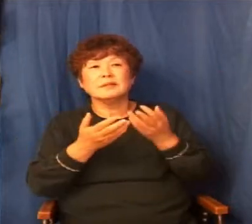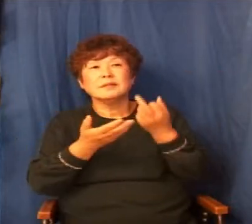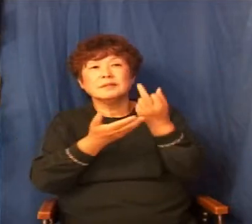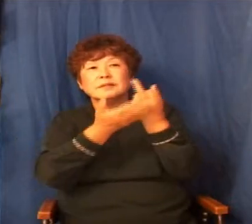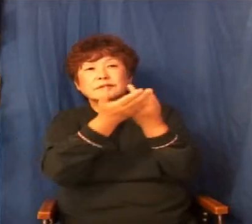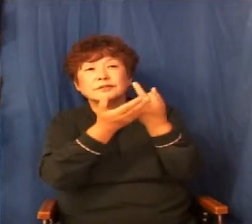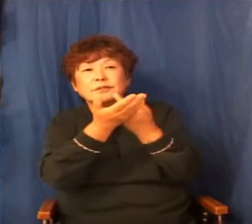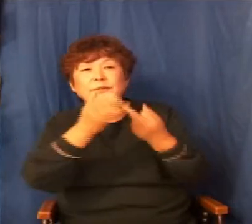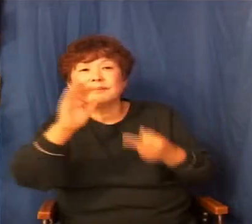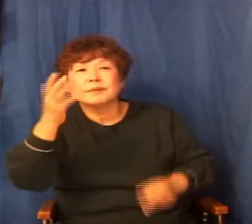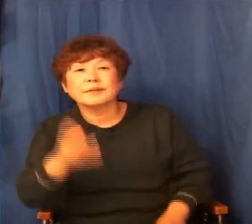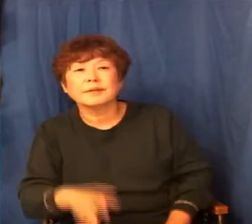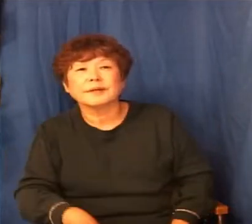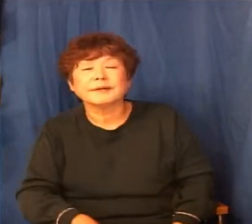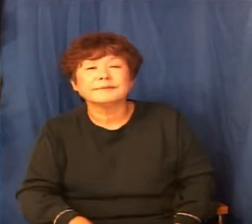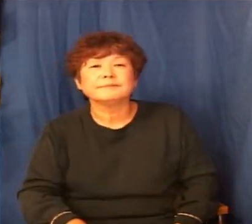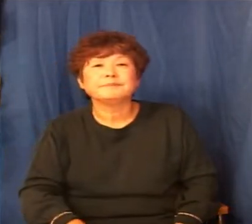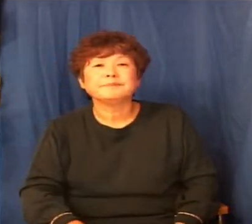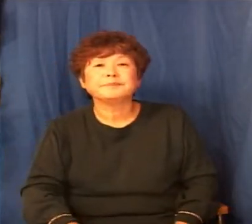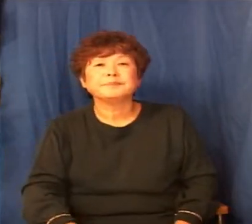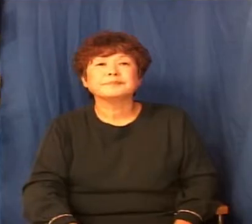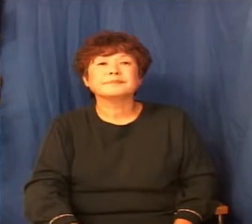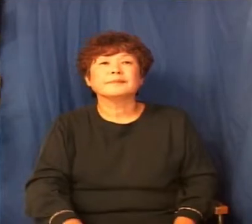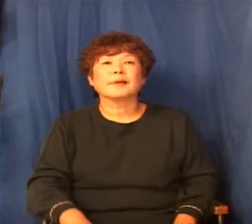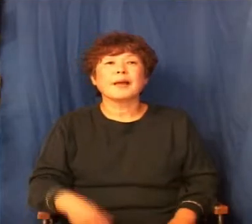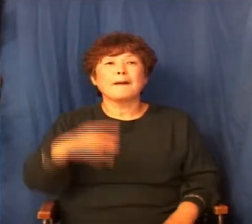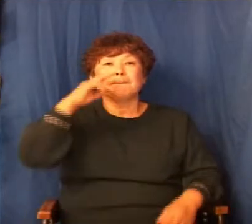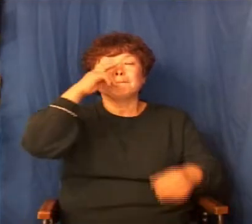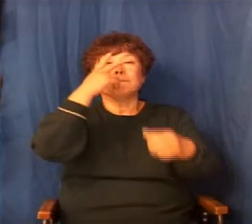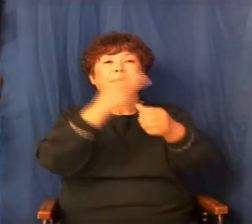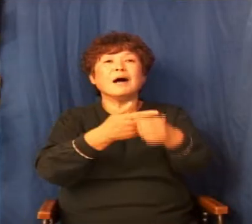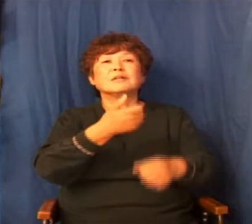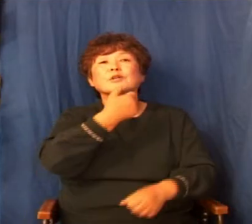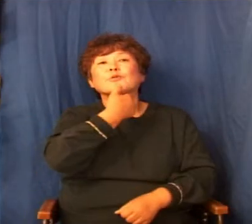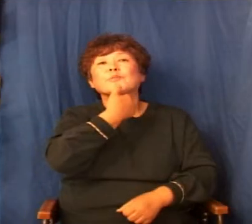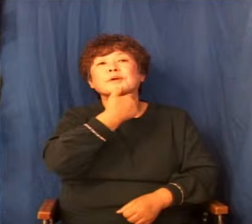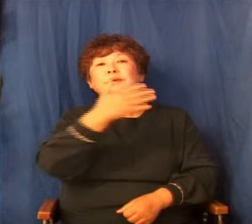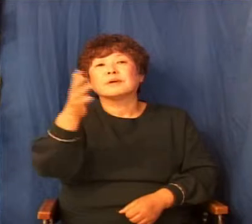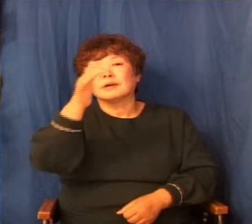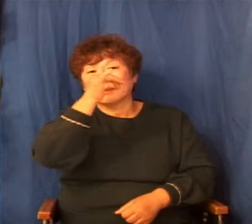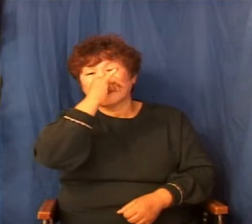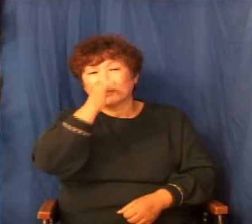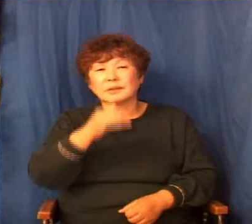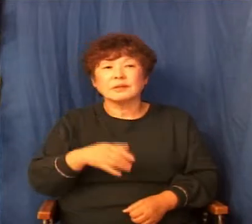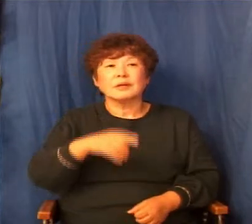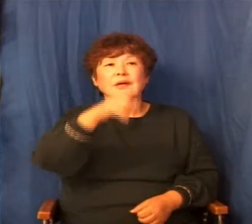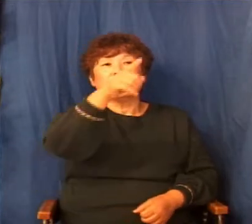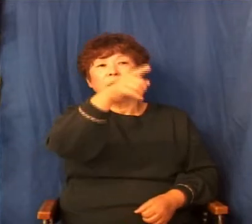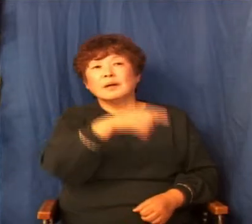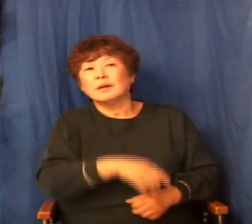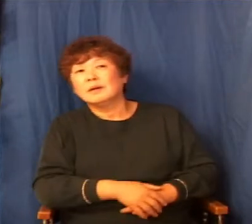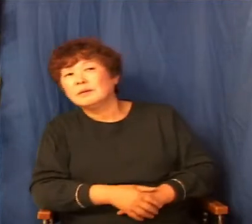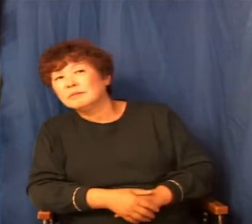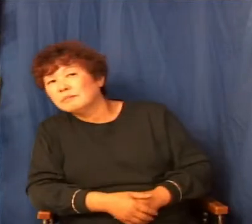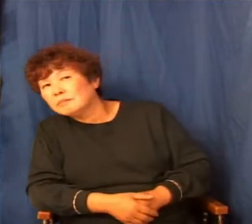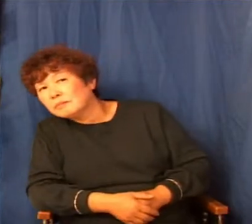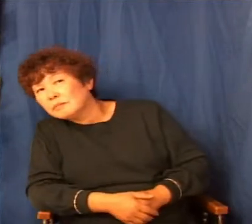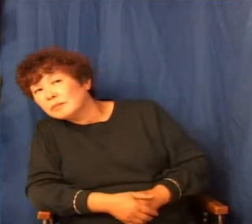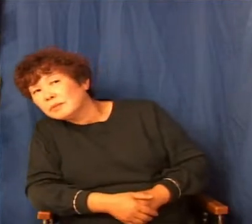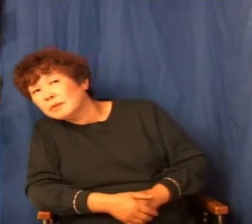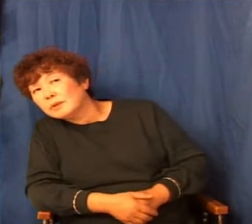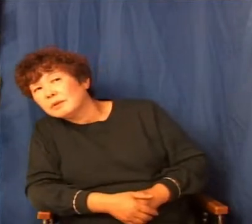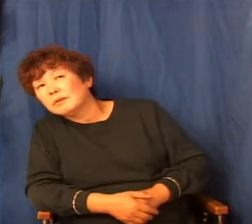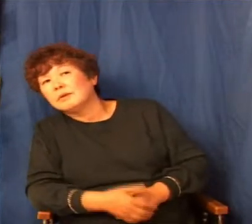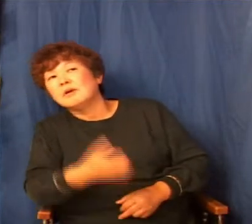이게 지금 바울이 지금 로마 행으로 가고 있는데 로마가 지금 저 위에예요 저 구두 뒷급처럼